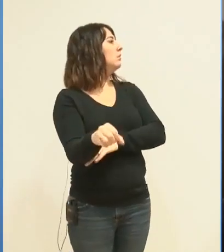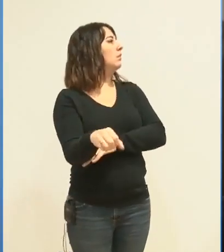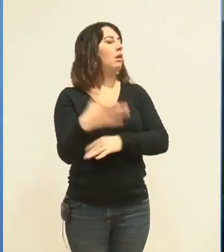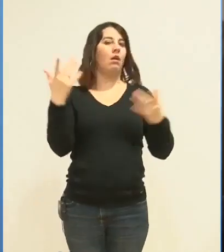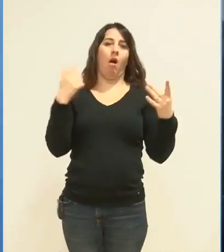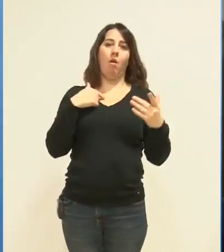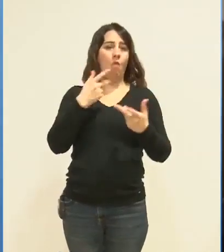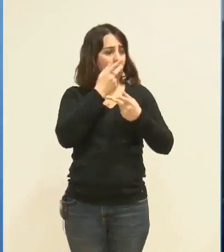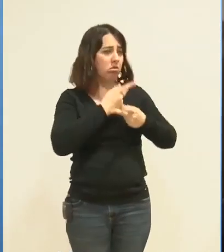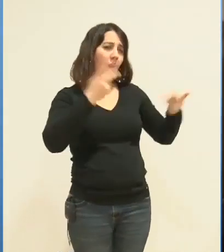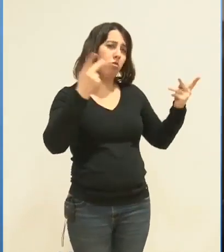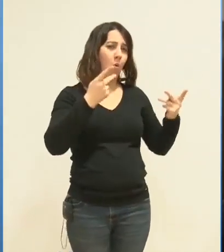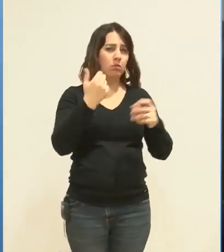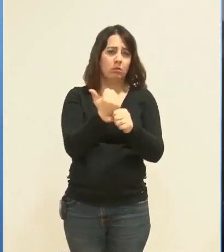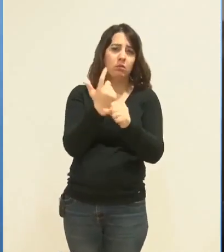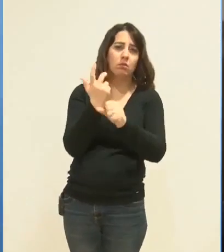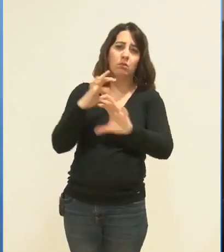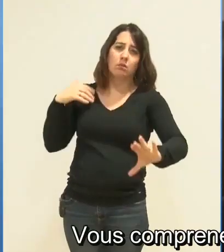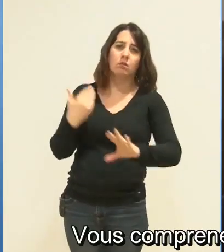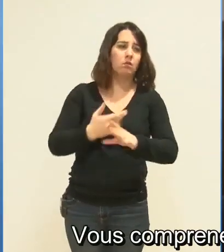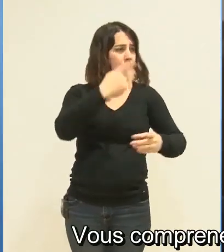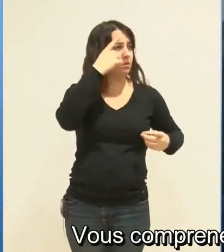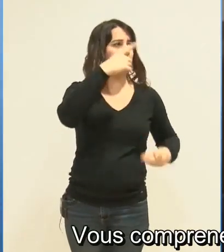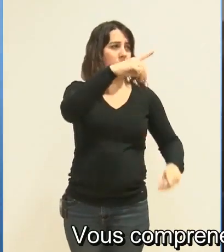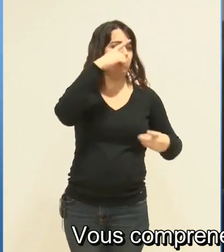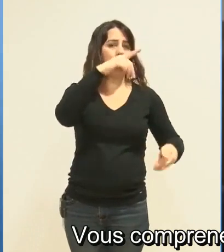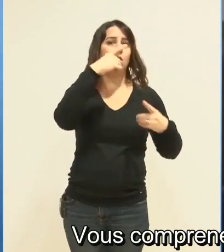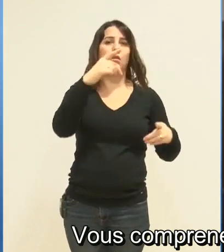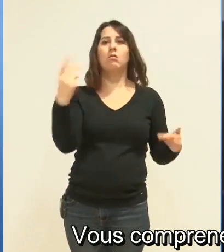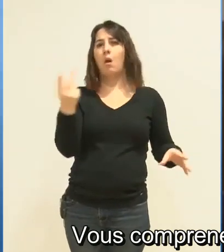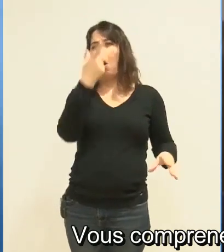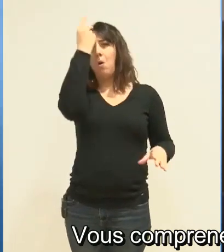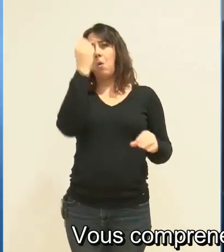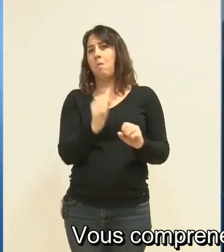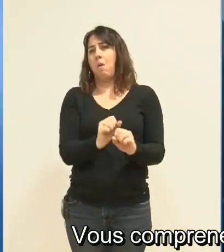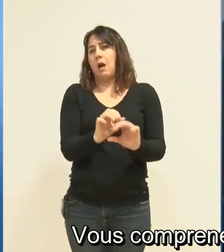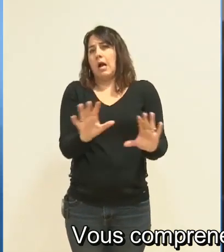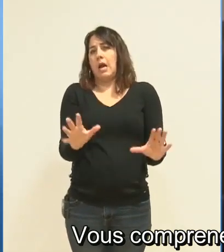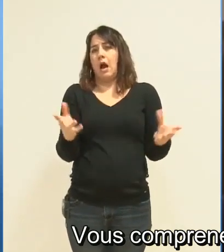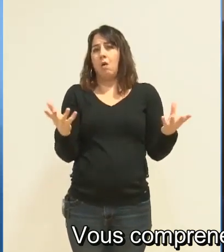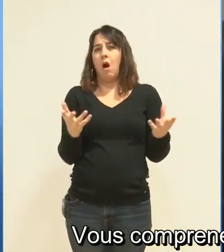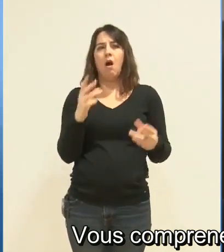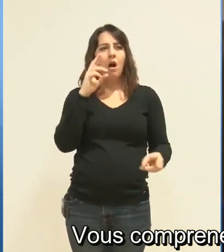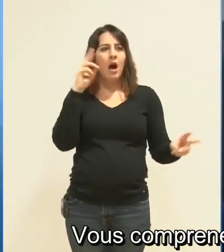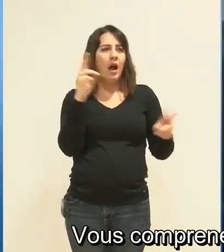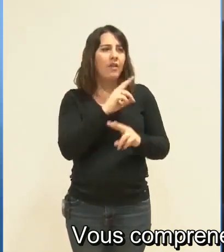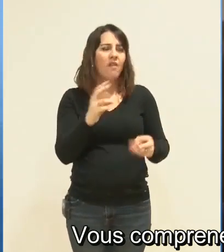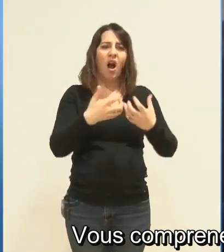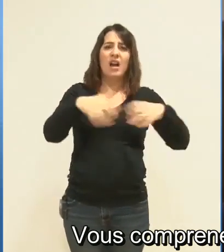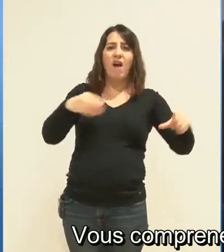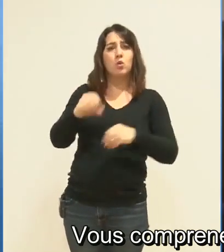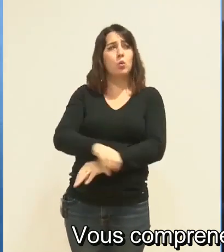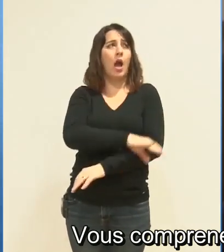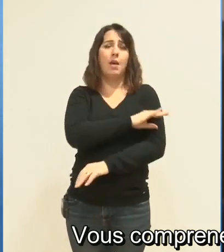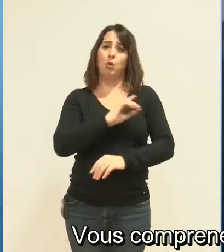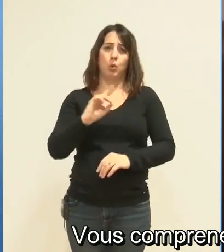dénonce depuis de nombreuses années. Vous comprenez alors que je ne pense pas par clivage et encore moins par émotion,